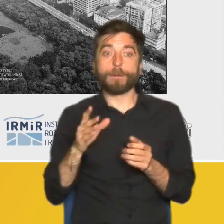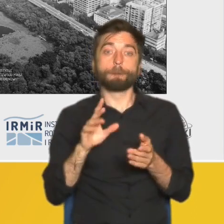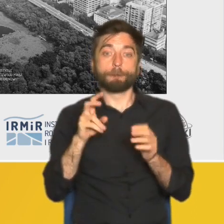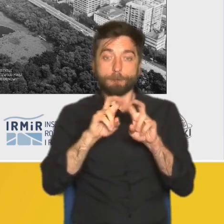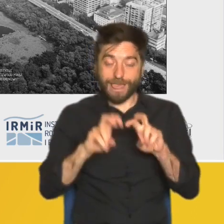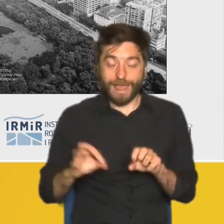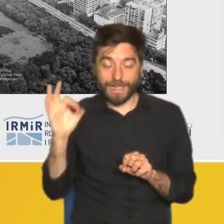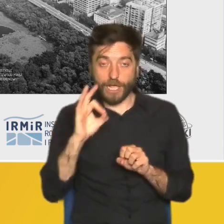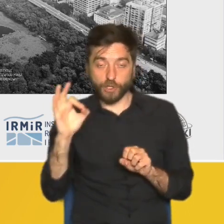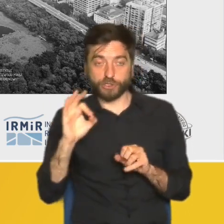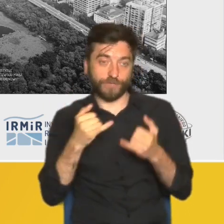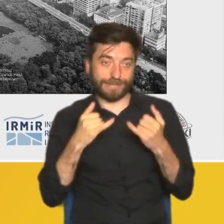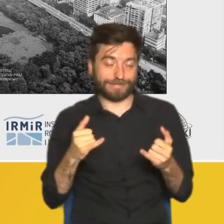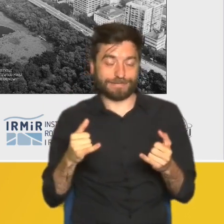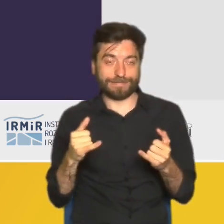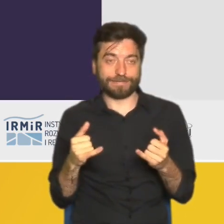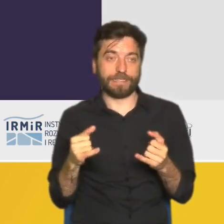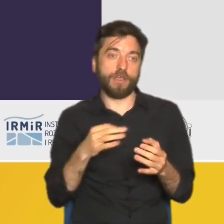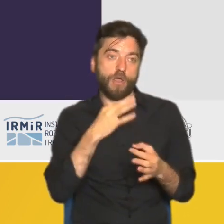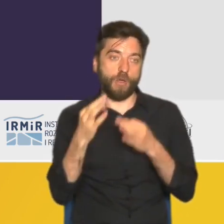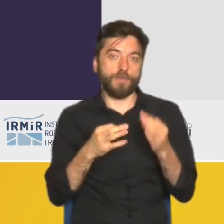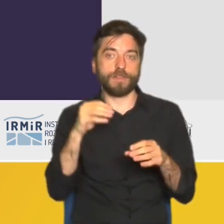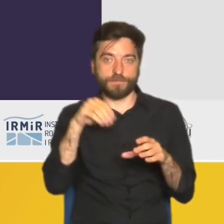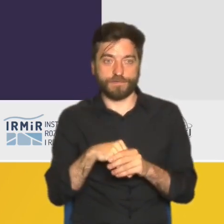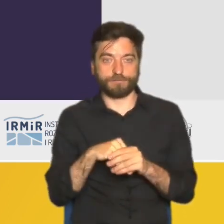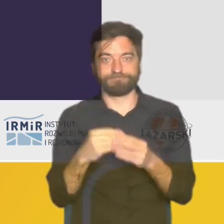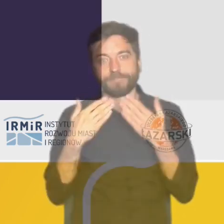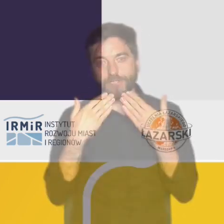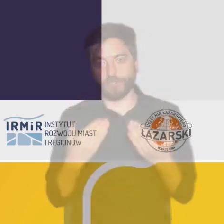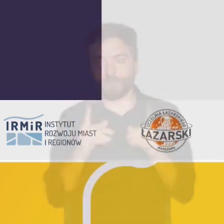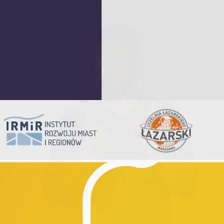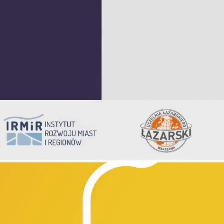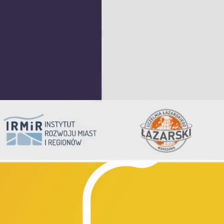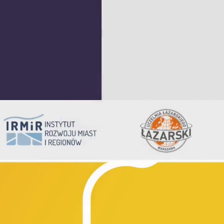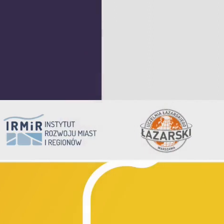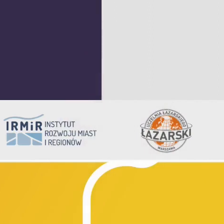i wszystkie inne są omówione. Bardzo państwu dziękuję za uwagę.